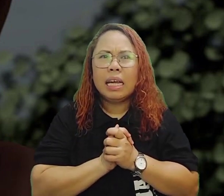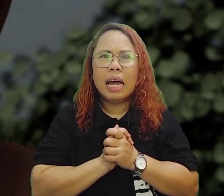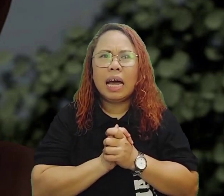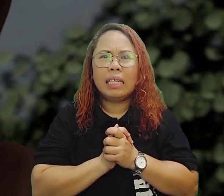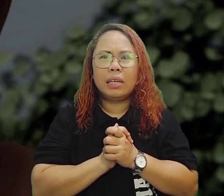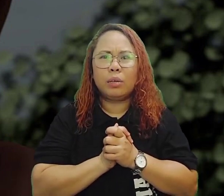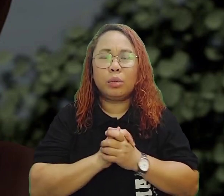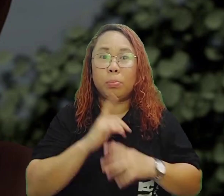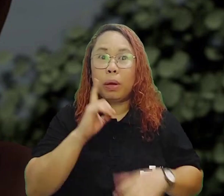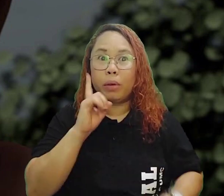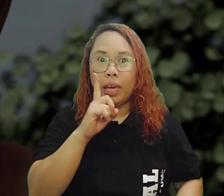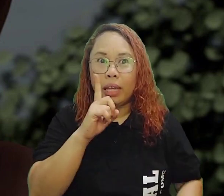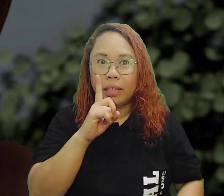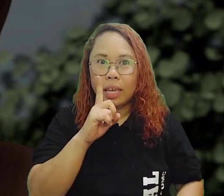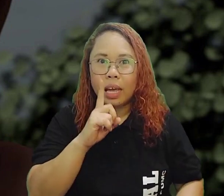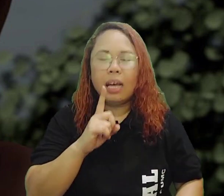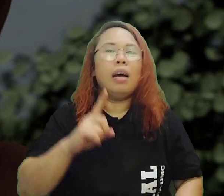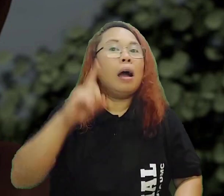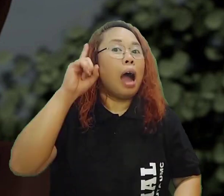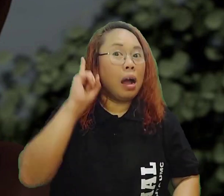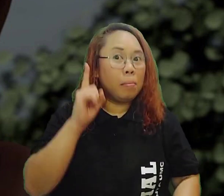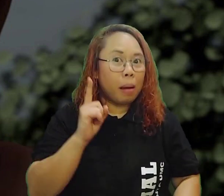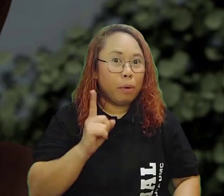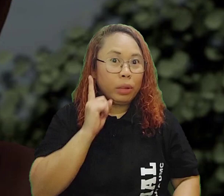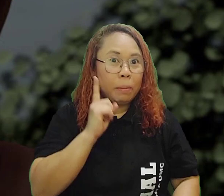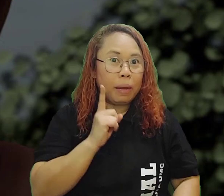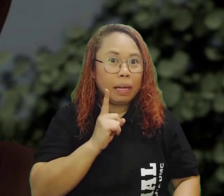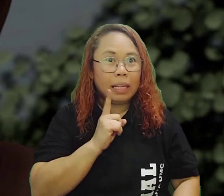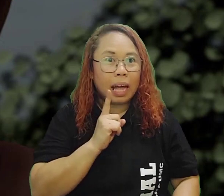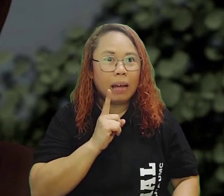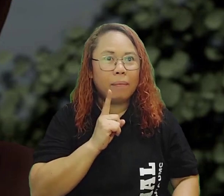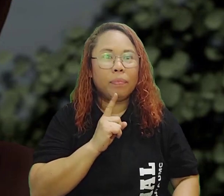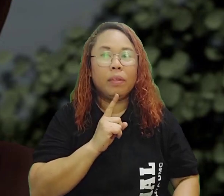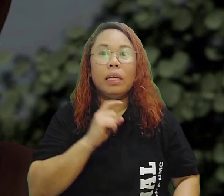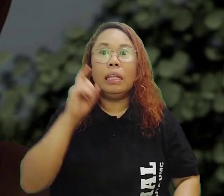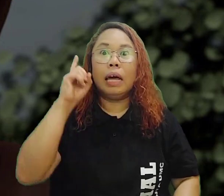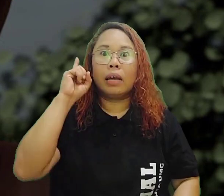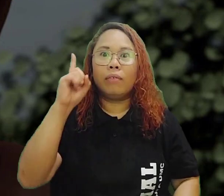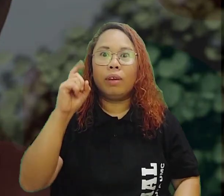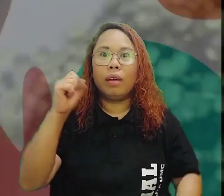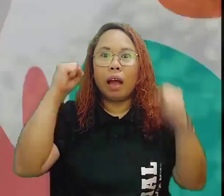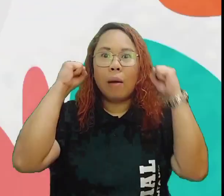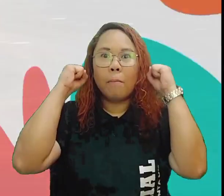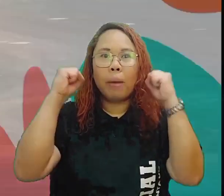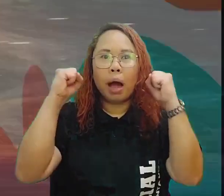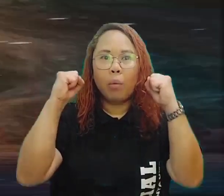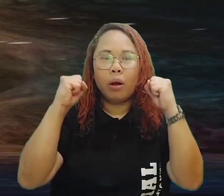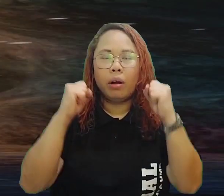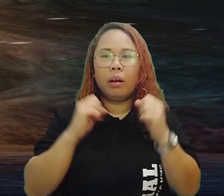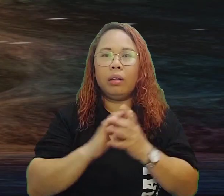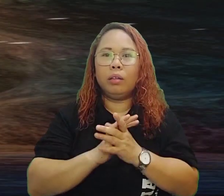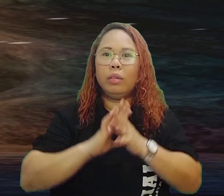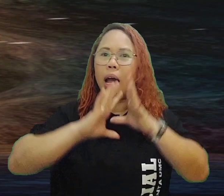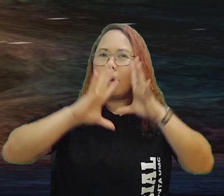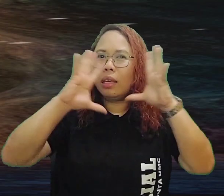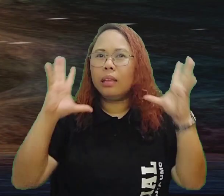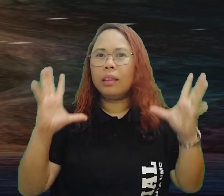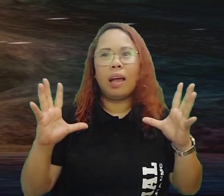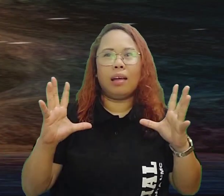si Lazarus. Pero kids, ang mabuting balita, na-reveal ang power.